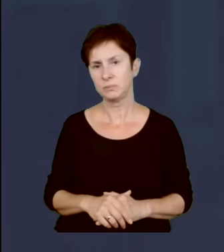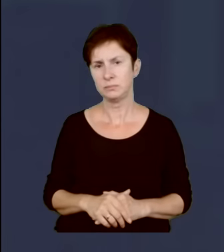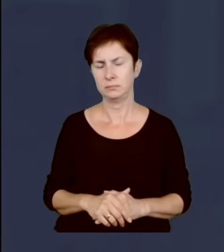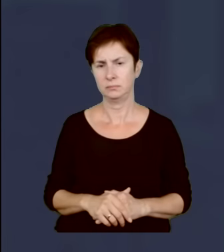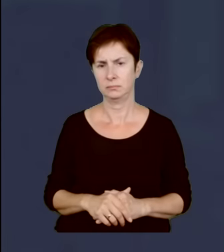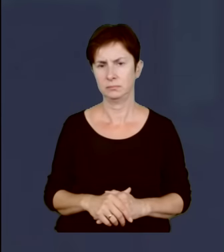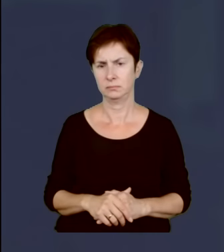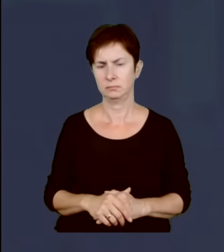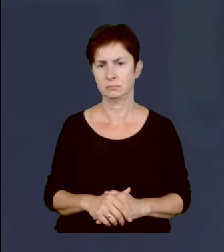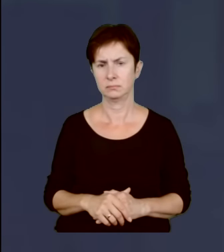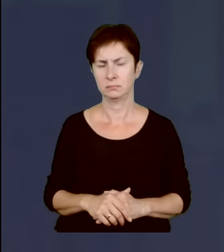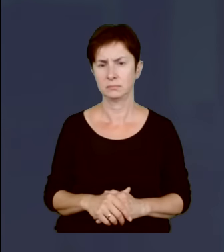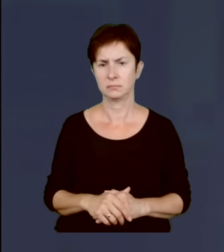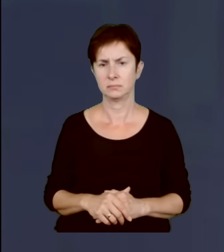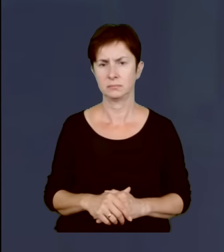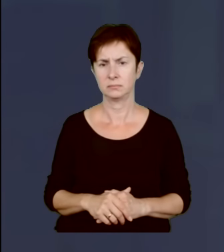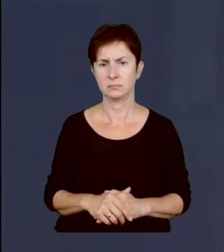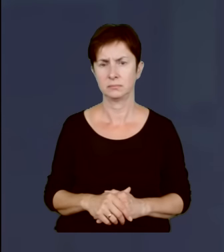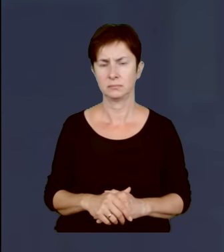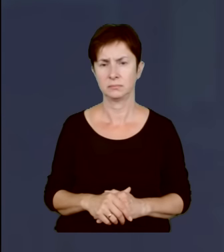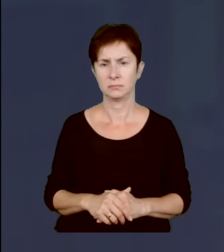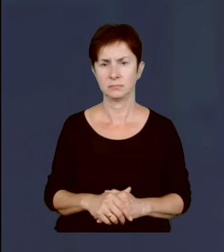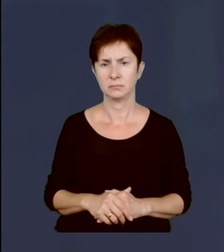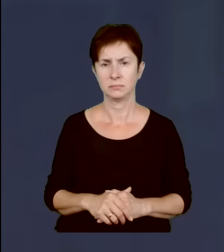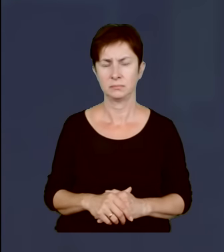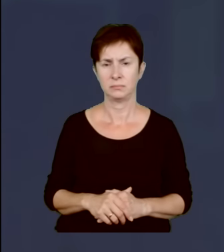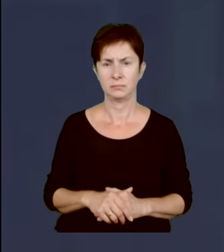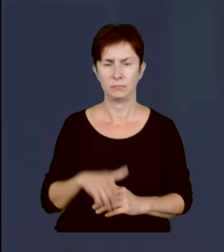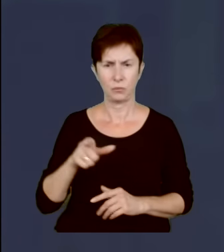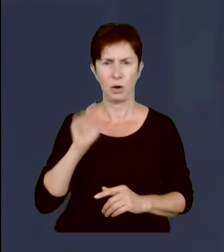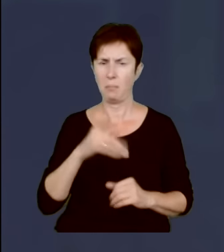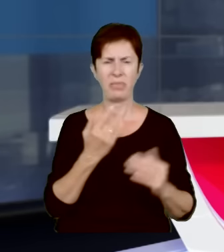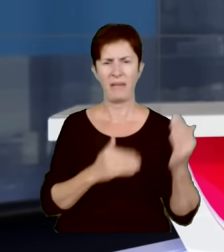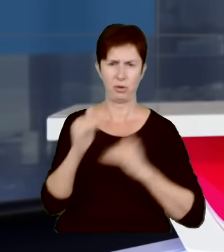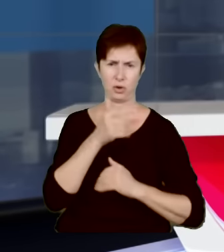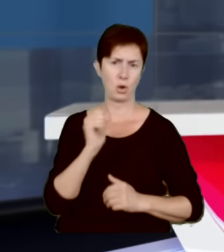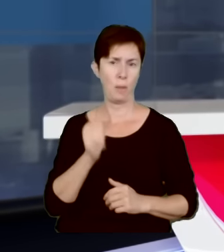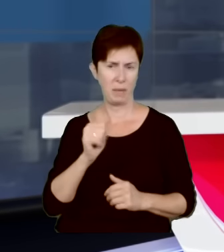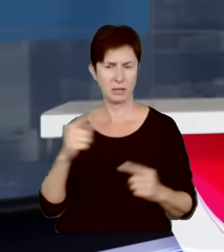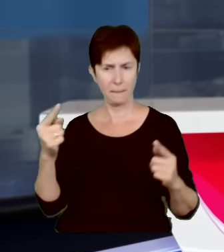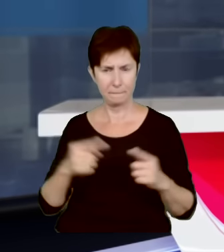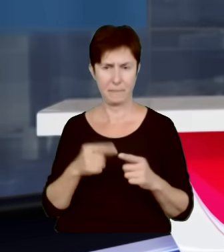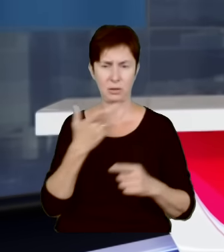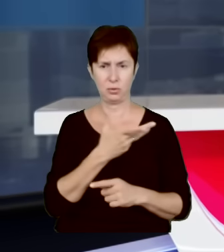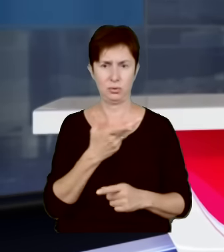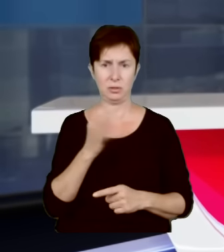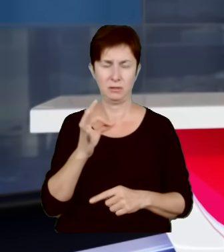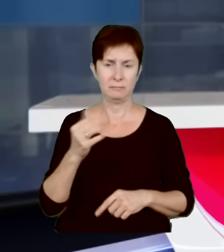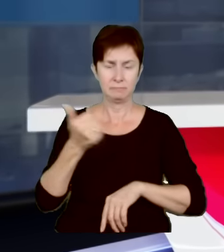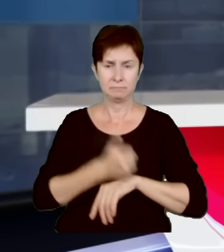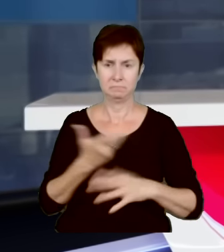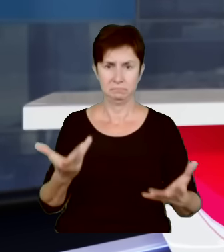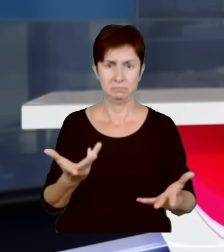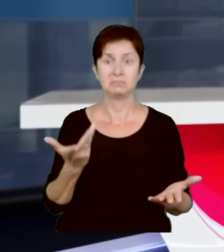kompetencji dziś w naszym kraju, żeby taką rolę odgrywać w NATO. A więc o co w tym